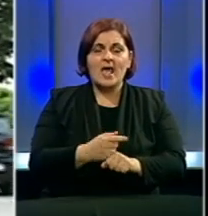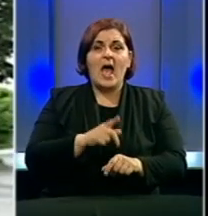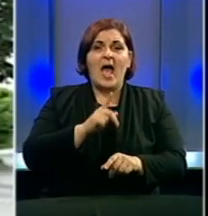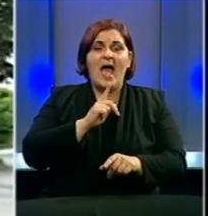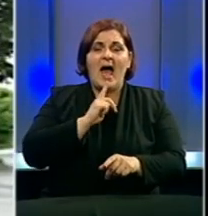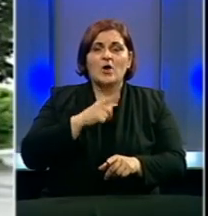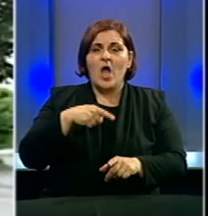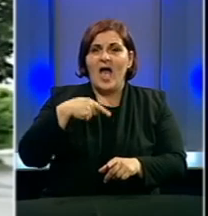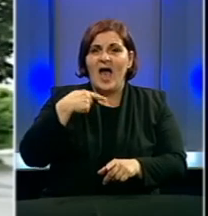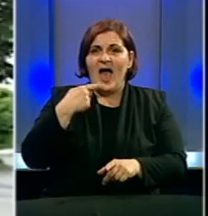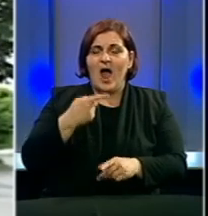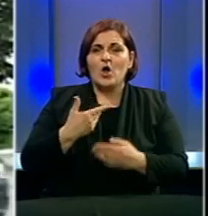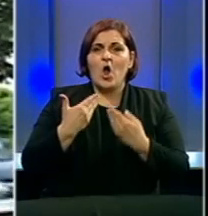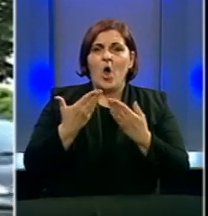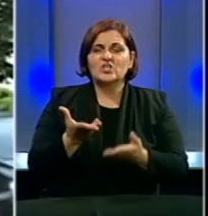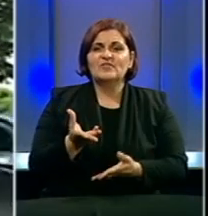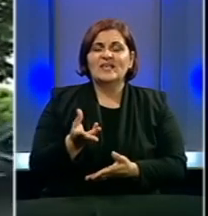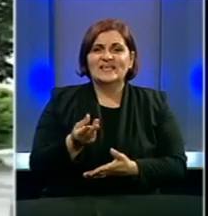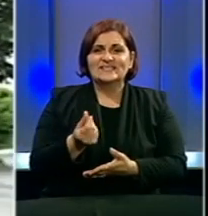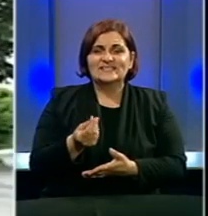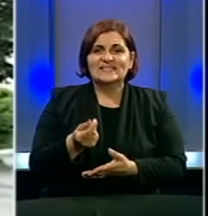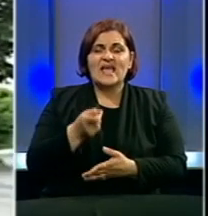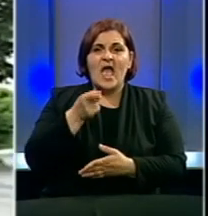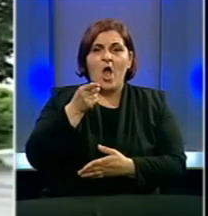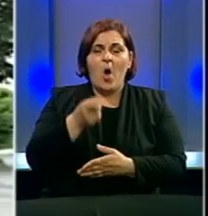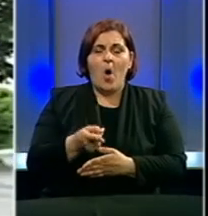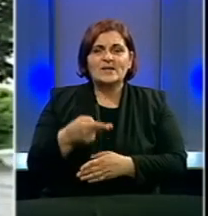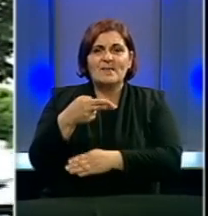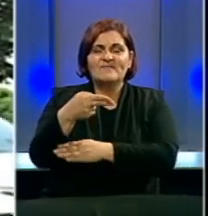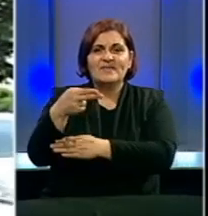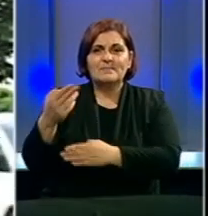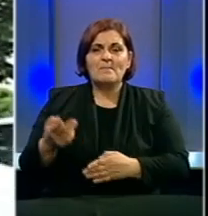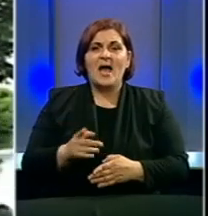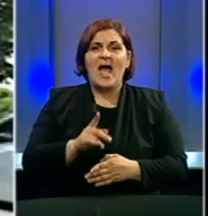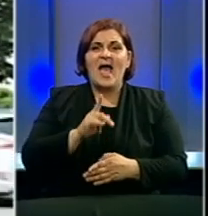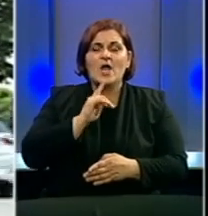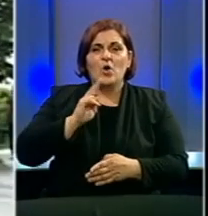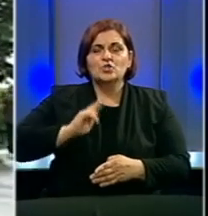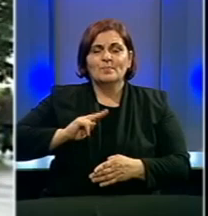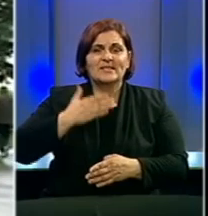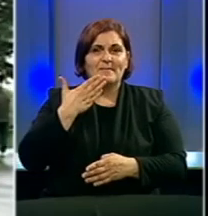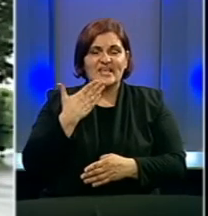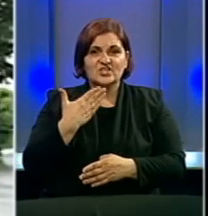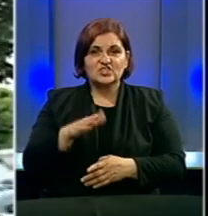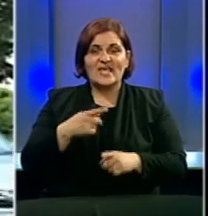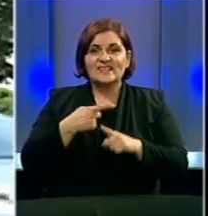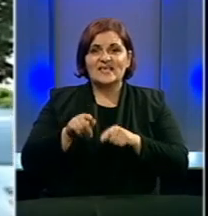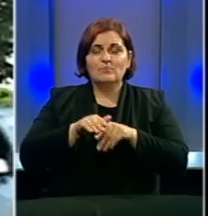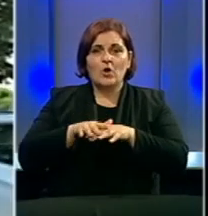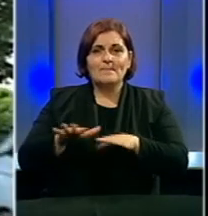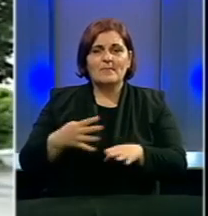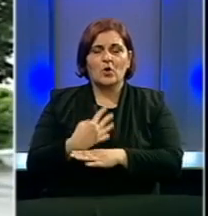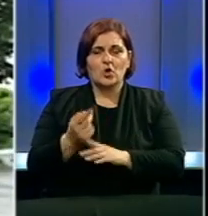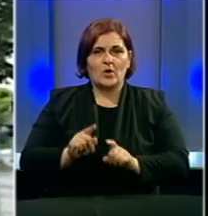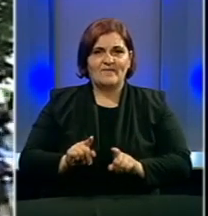koja govori o dodjeljivanju sredstava onim privrednim subjektima koji su pretrpjeli štetu zbog pandemije